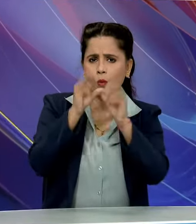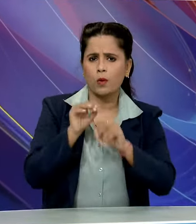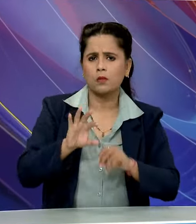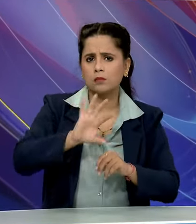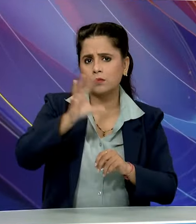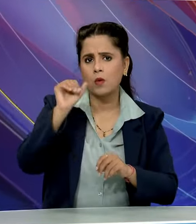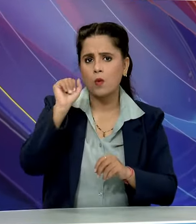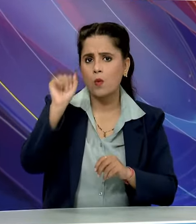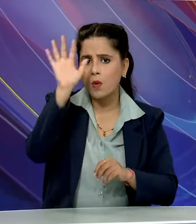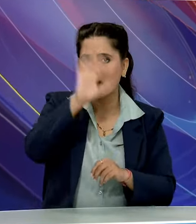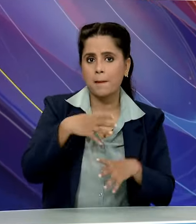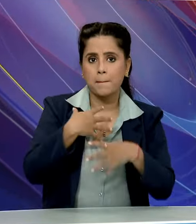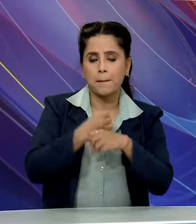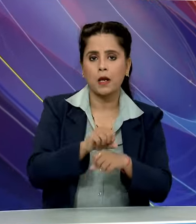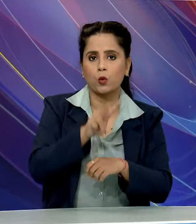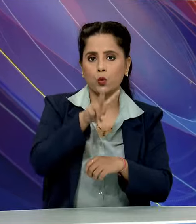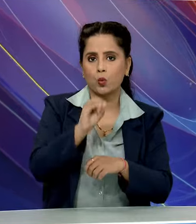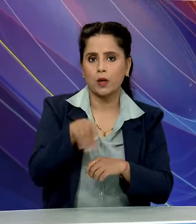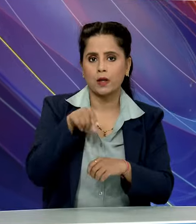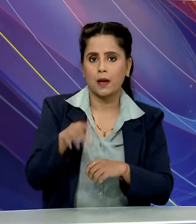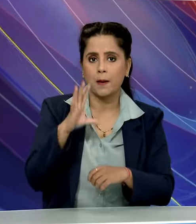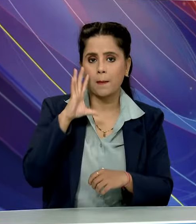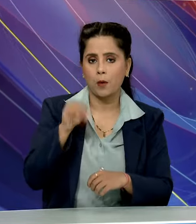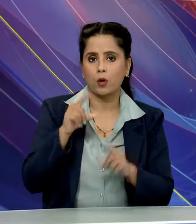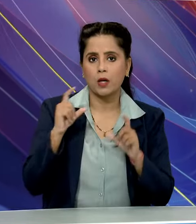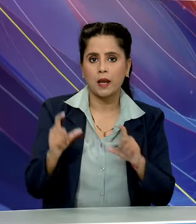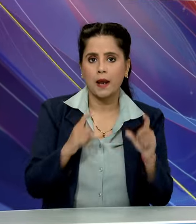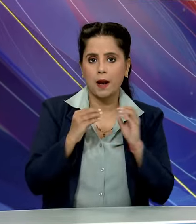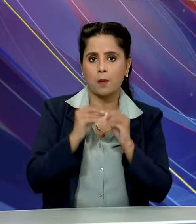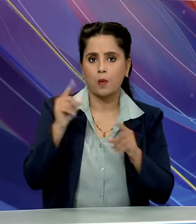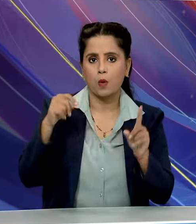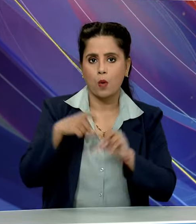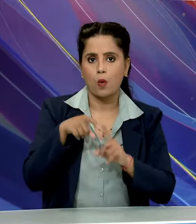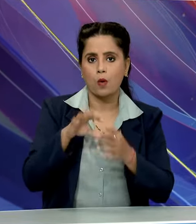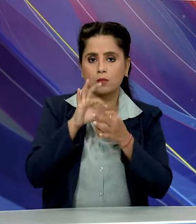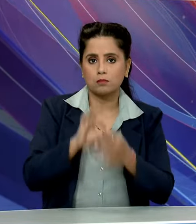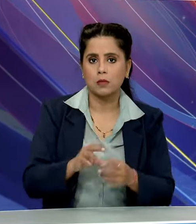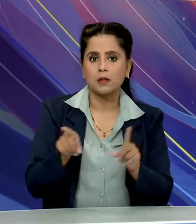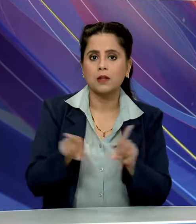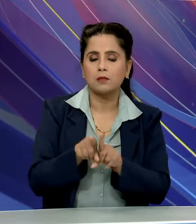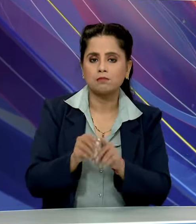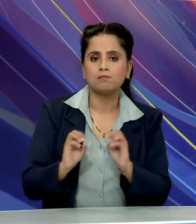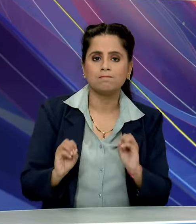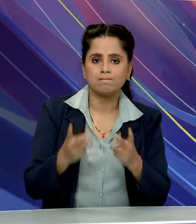बनाये जाने वाले 20 क्रिटिकल केर ब्लॉक की अधार्शिला भी रखेंगे